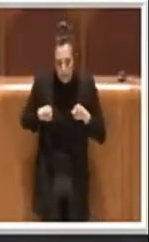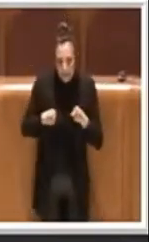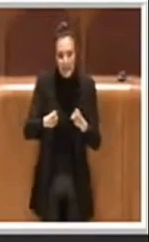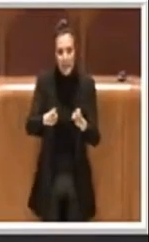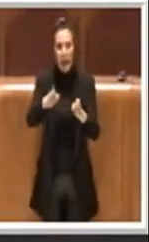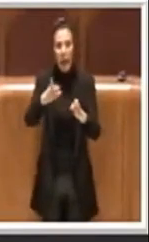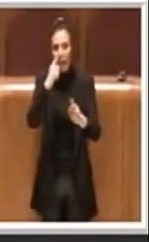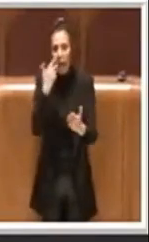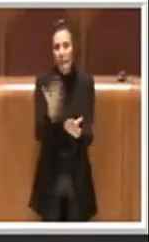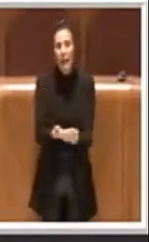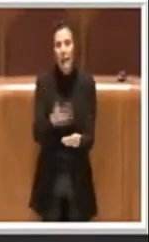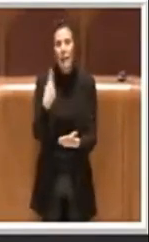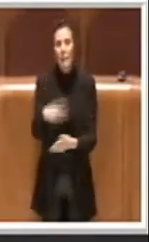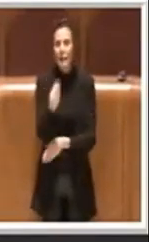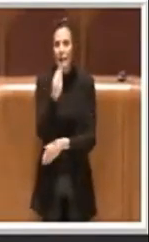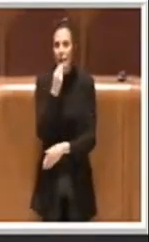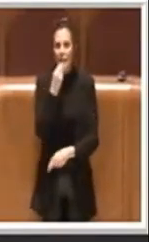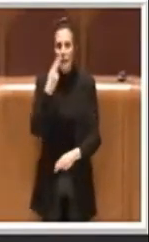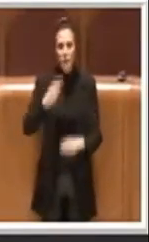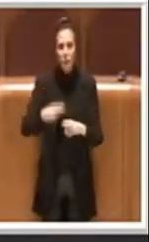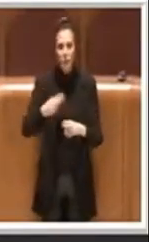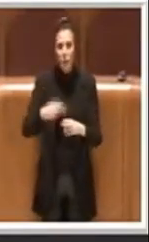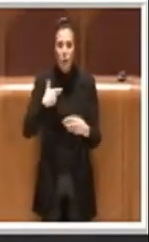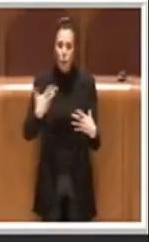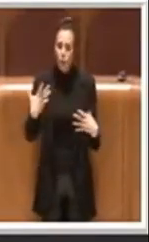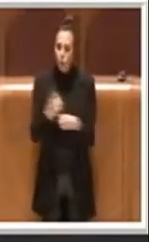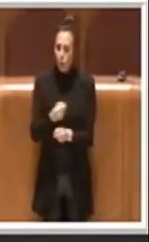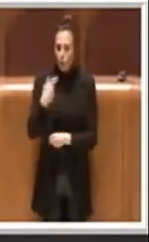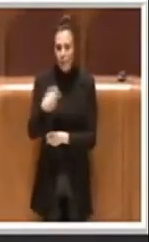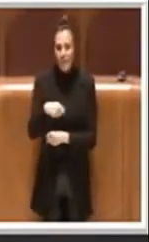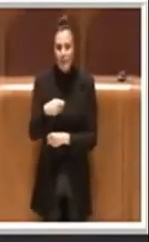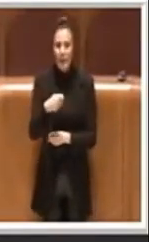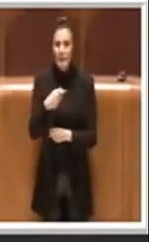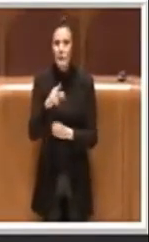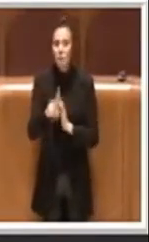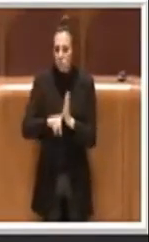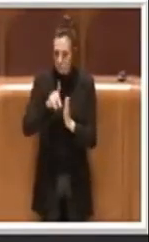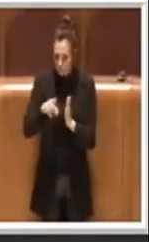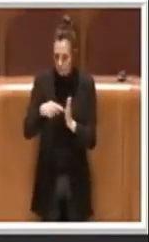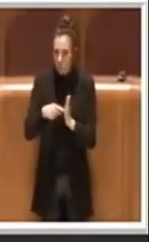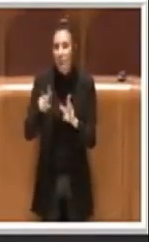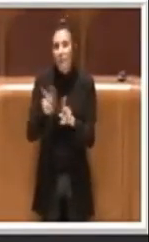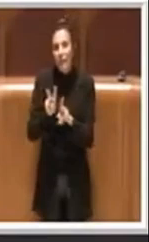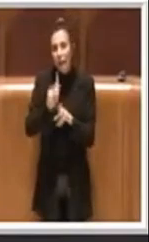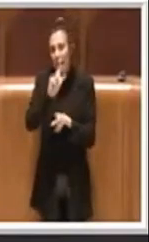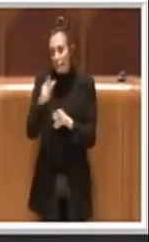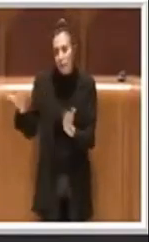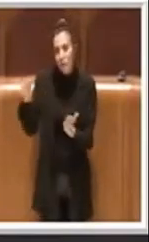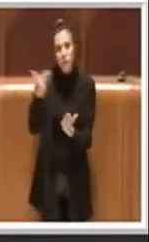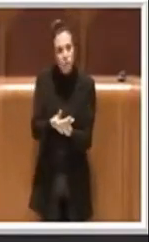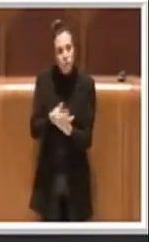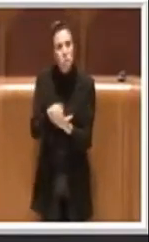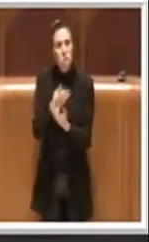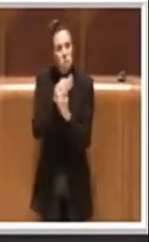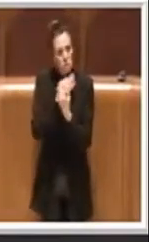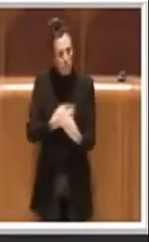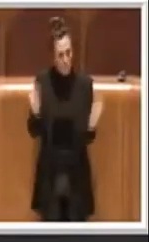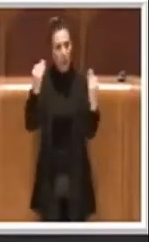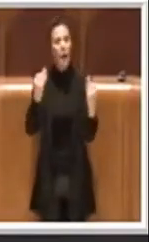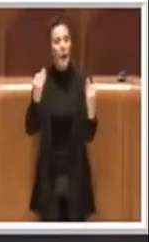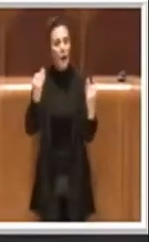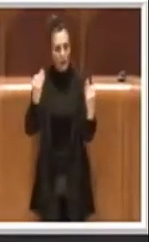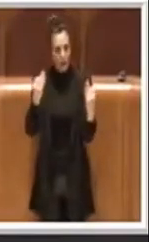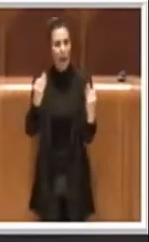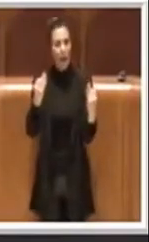a Roma. Perciò concludo Presidente dicendo che è bene questa delibera dei colleghi di Fratelli d'Italia e